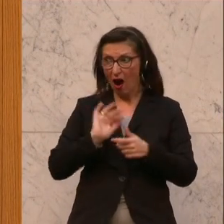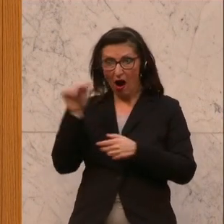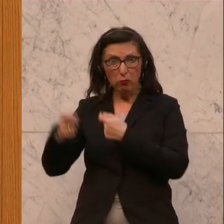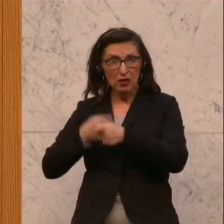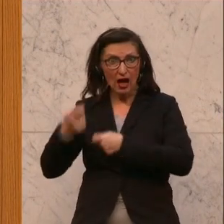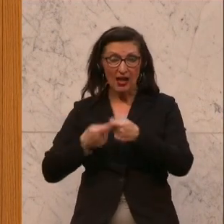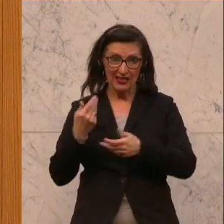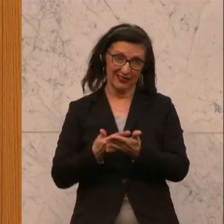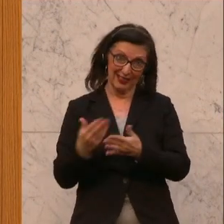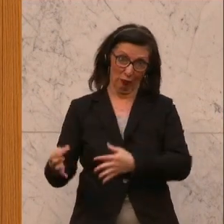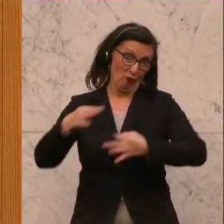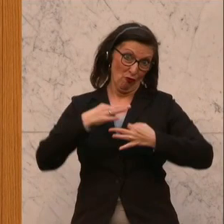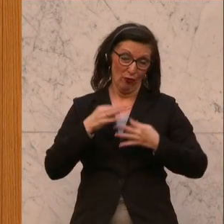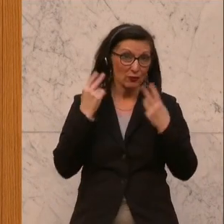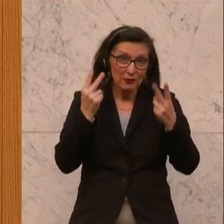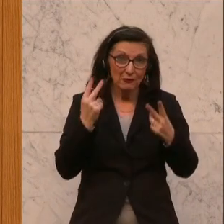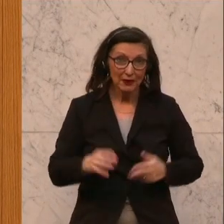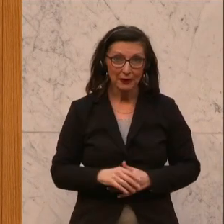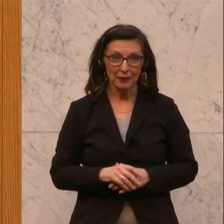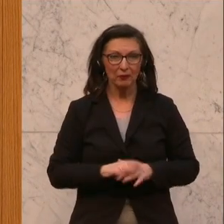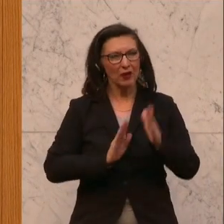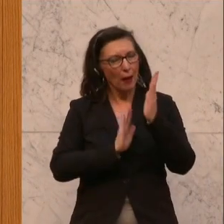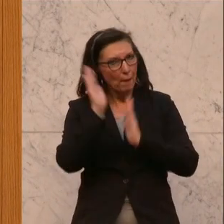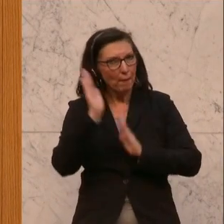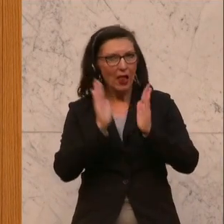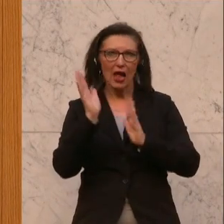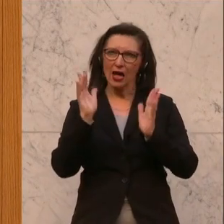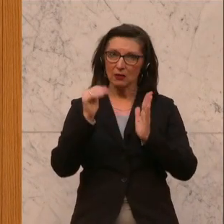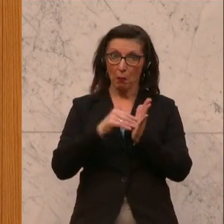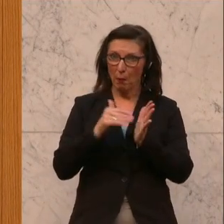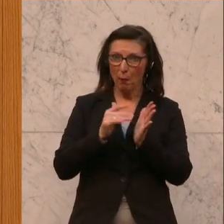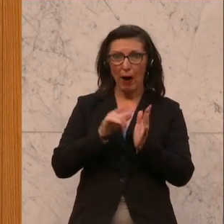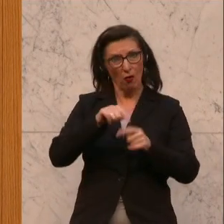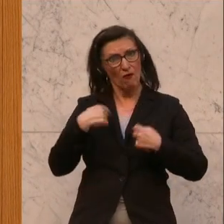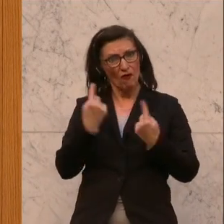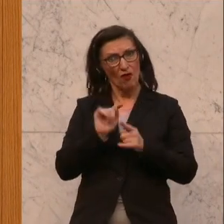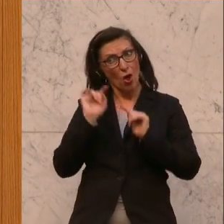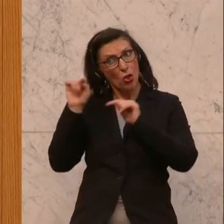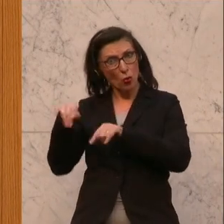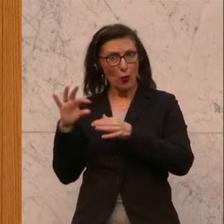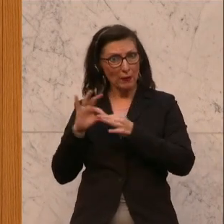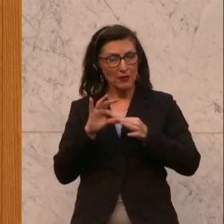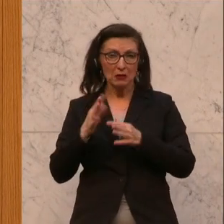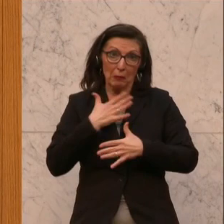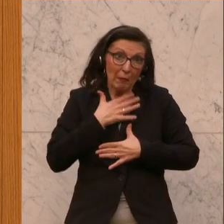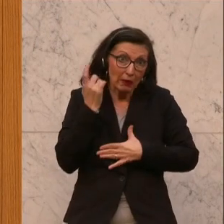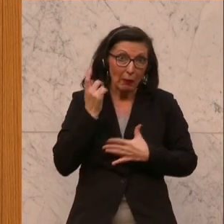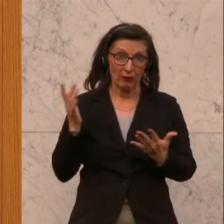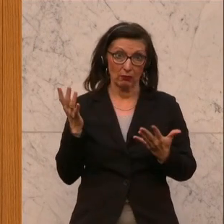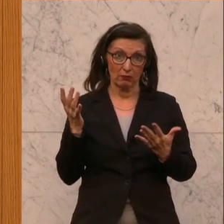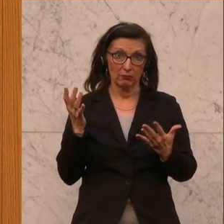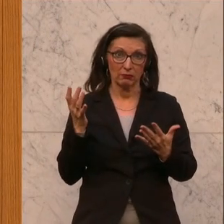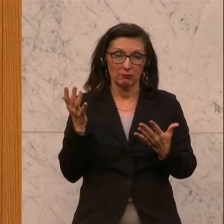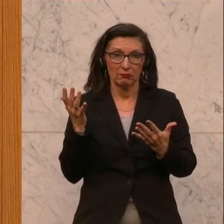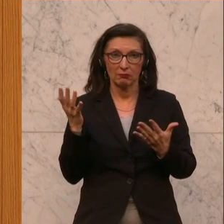uns auch eine ganz wichtige Nation, eben in Malaysia hier gut Fuß zu fassen. Also aus meiner Sicht gibt